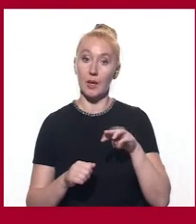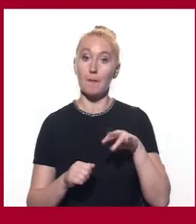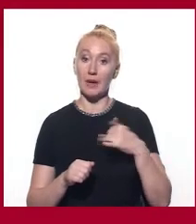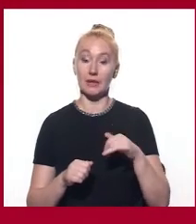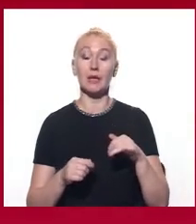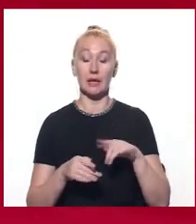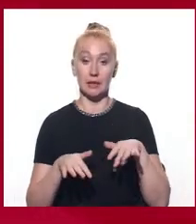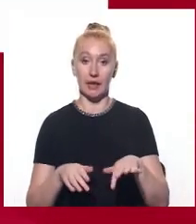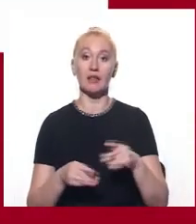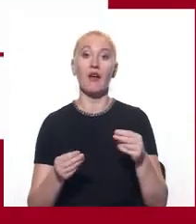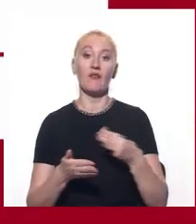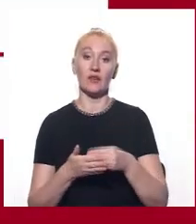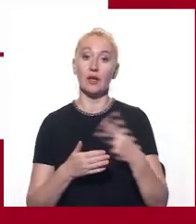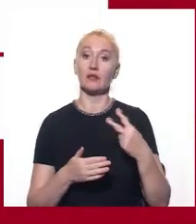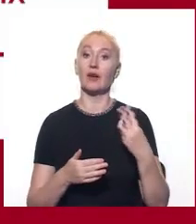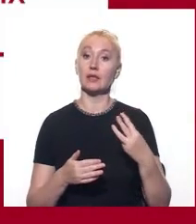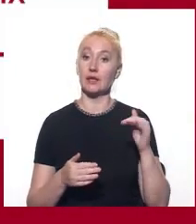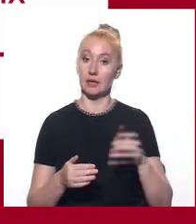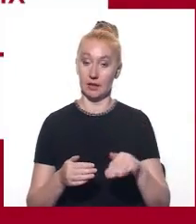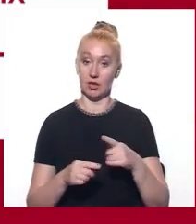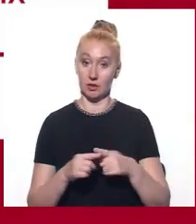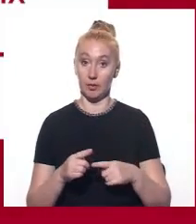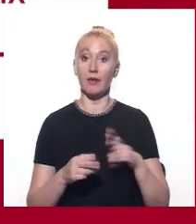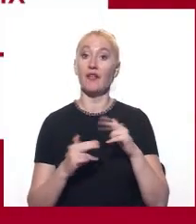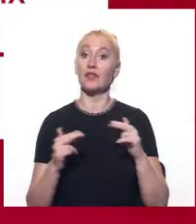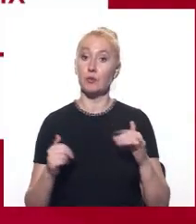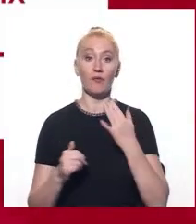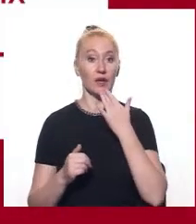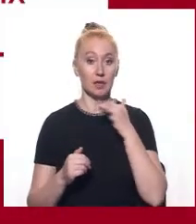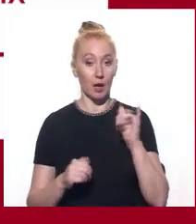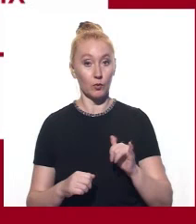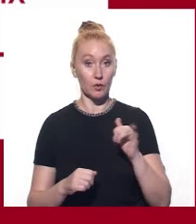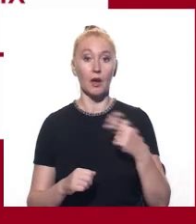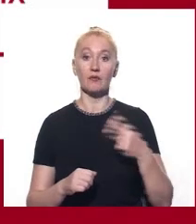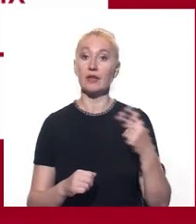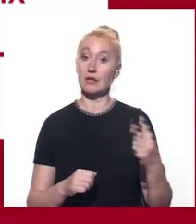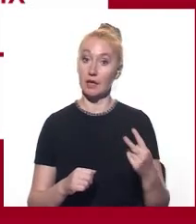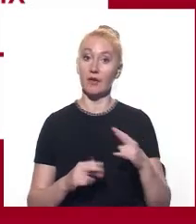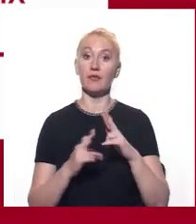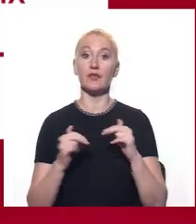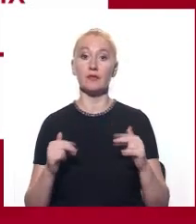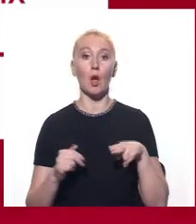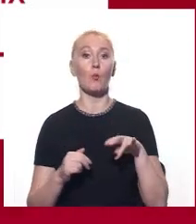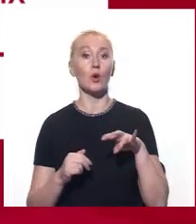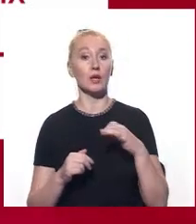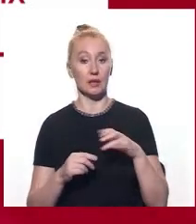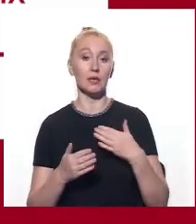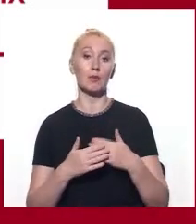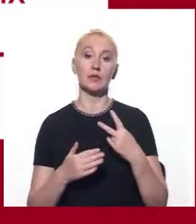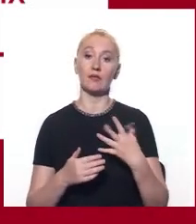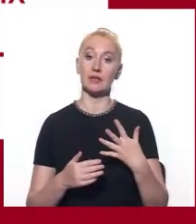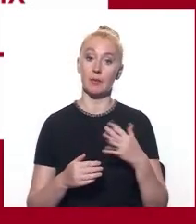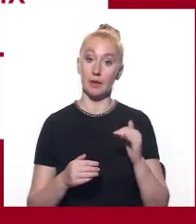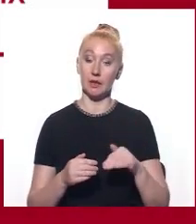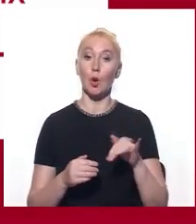справи та фінансів коштуватиме 23,5 тисячі. У Дніпровському національному університеті – 22, у Дніпровській політехніці – близько 25,